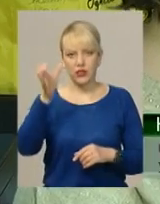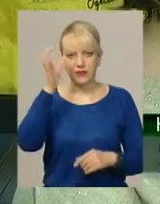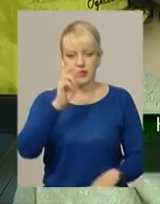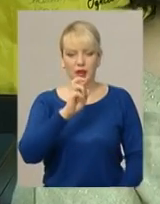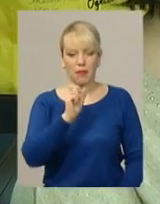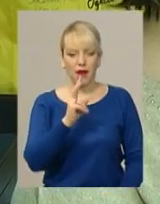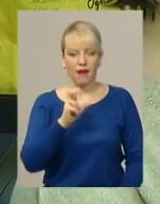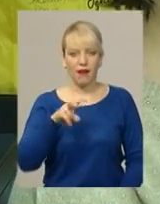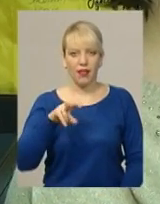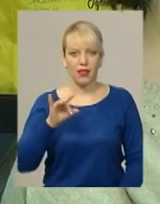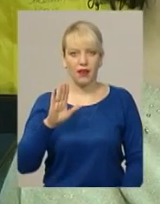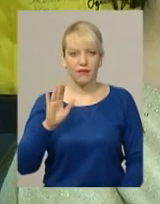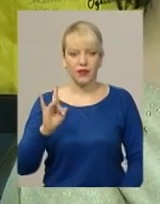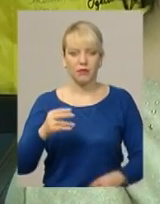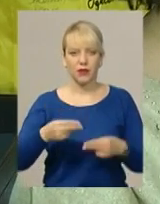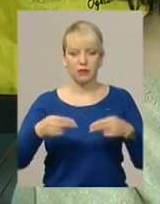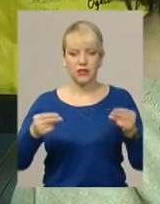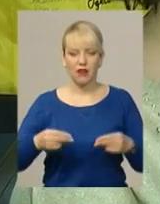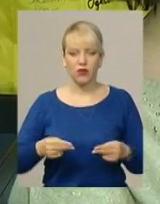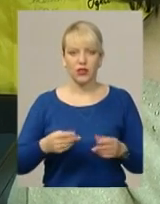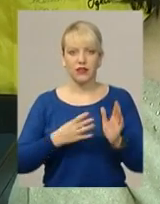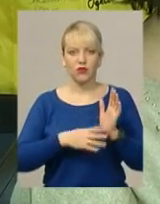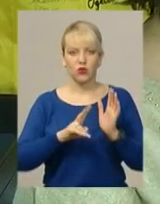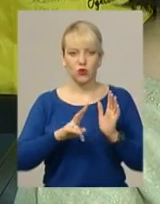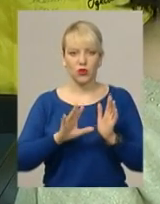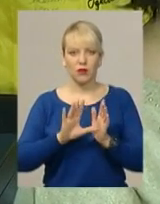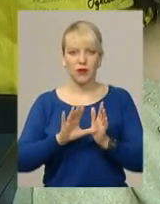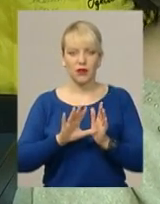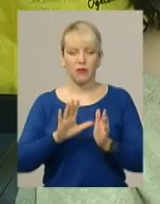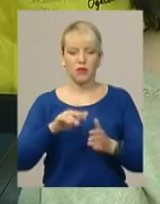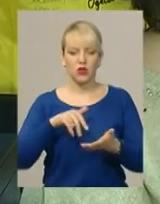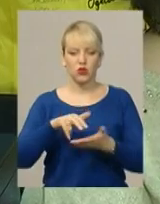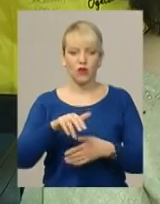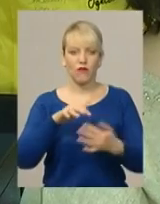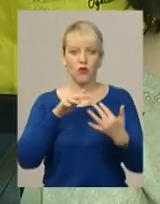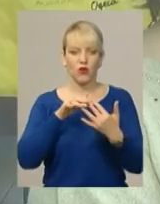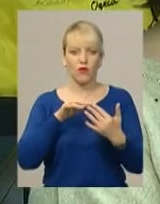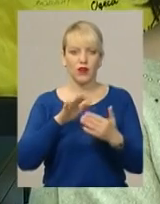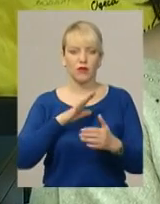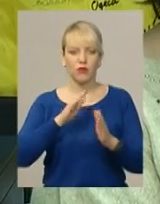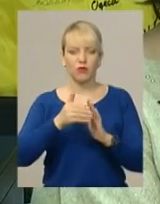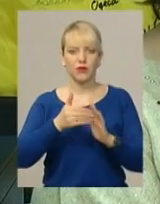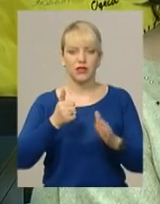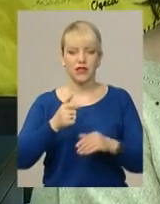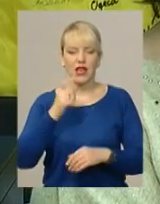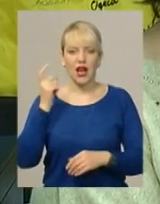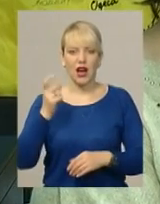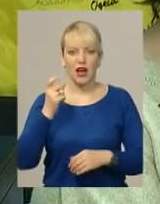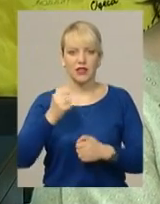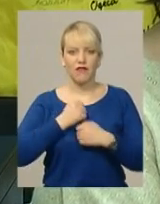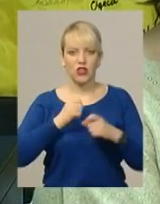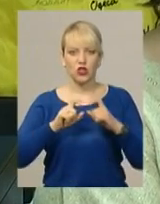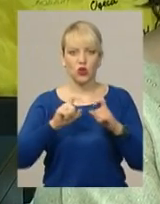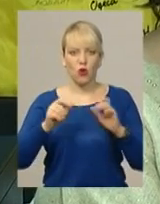підписав контракт в 92-й механізованій бригаді і пішов воювати. Був призваний Харківським військоматом. Служив солдатом